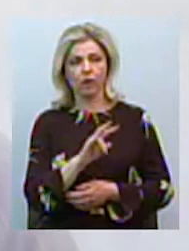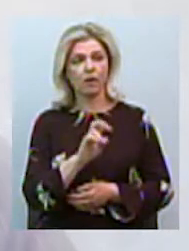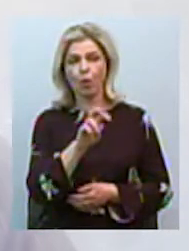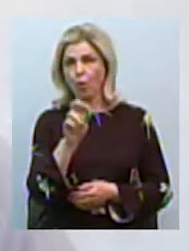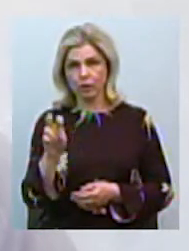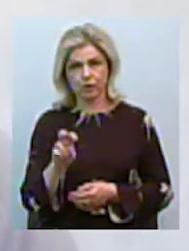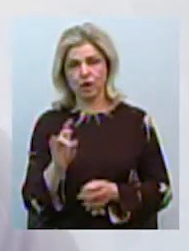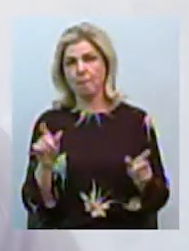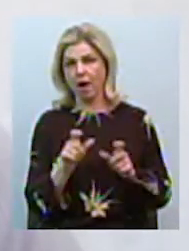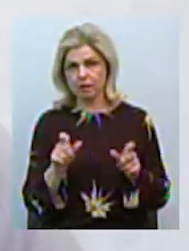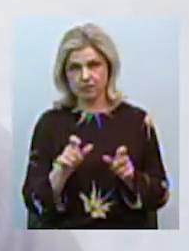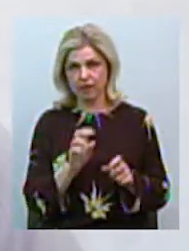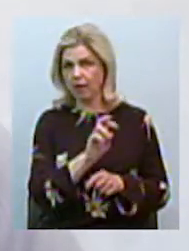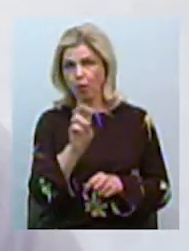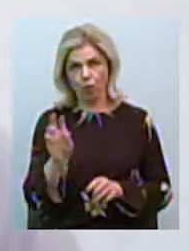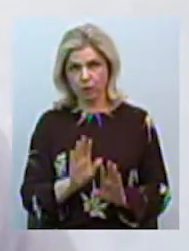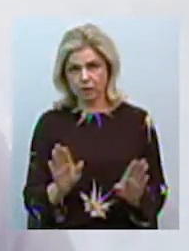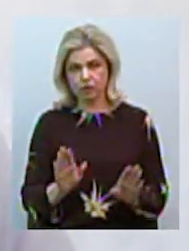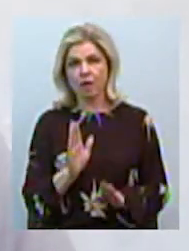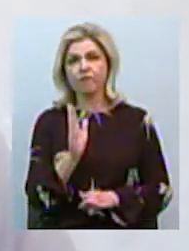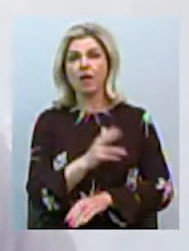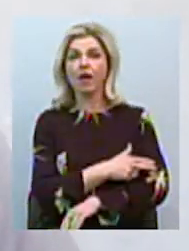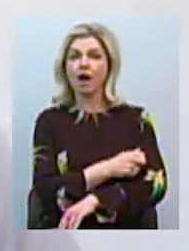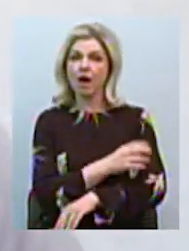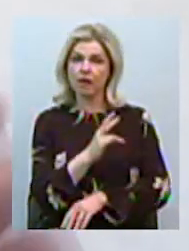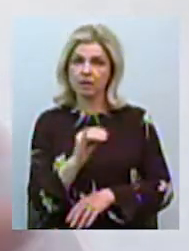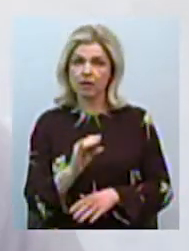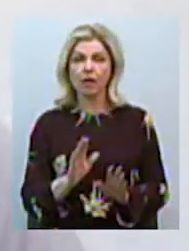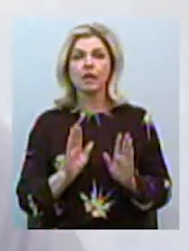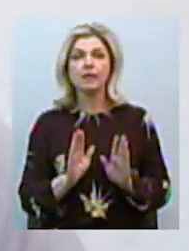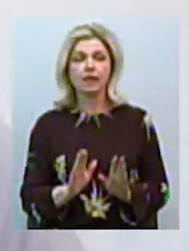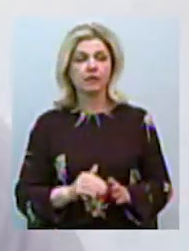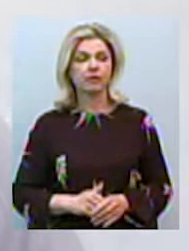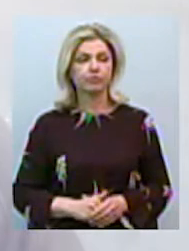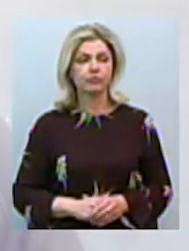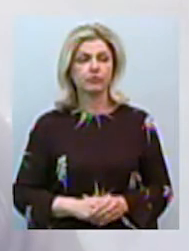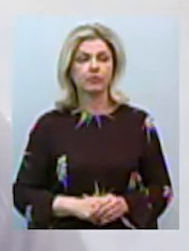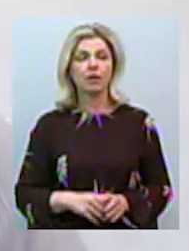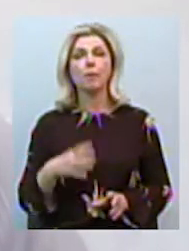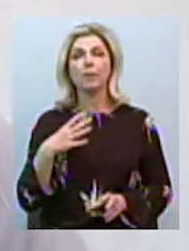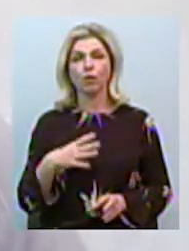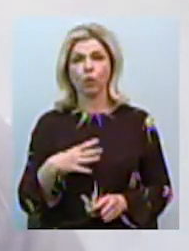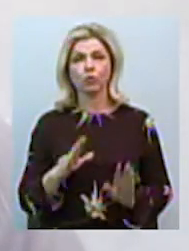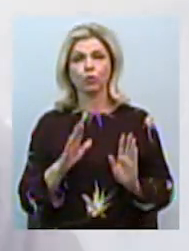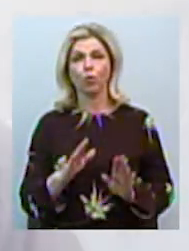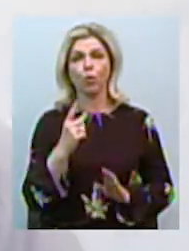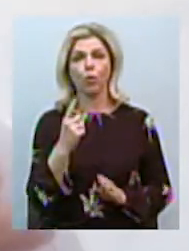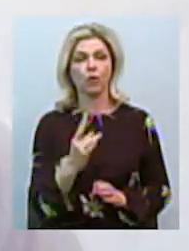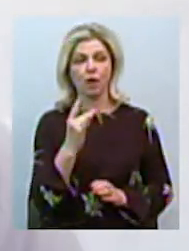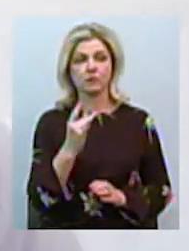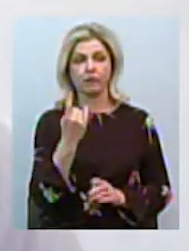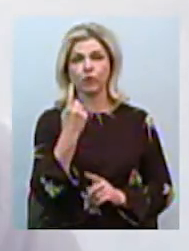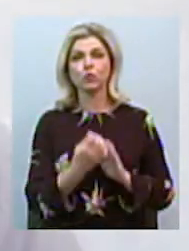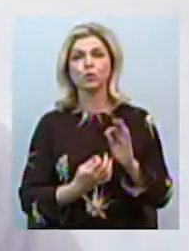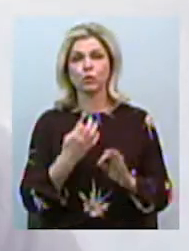магазини, в лікарні. Тільки приходиться один раз в